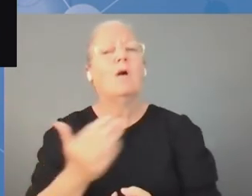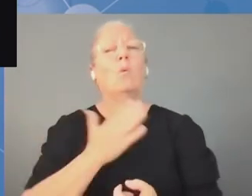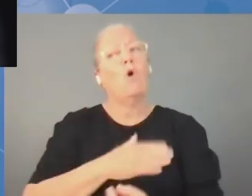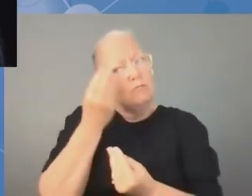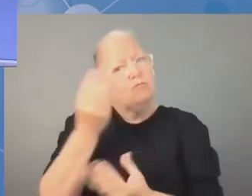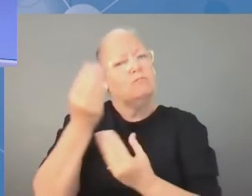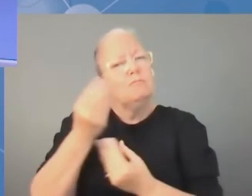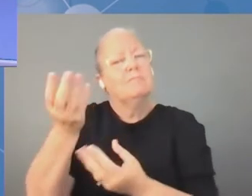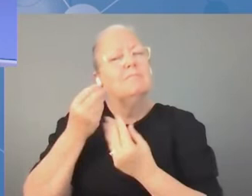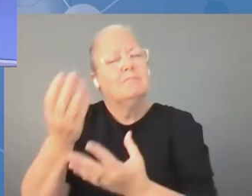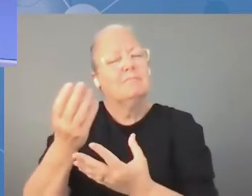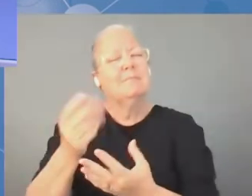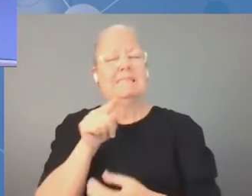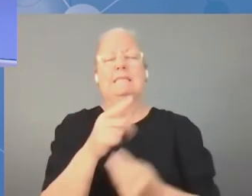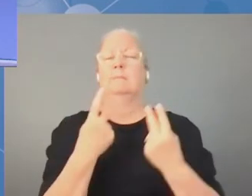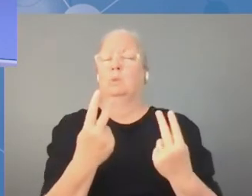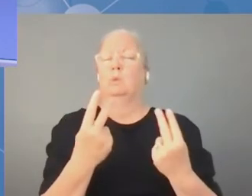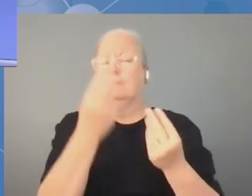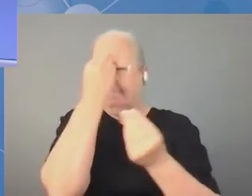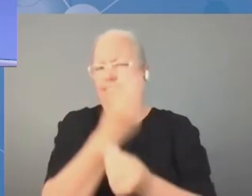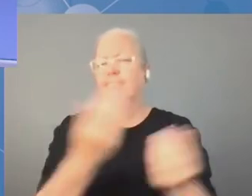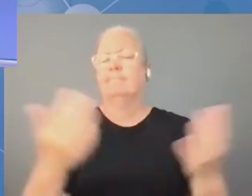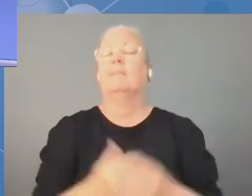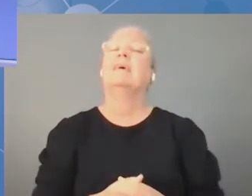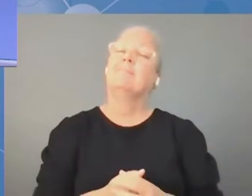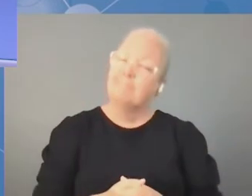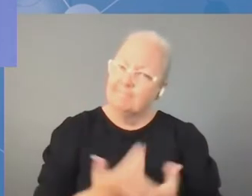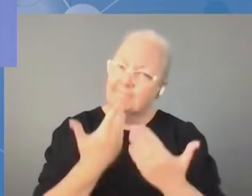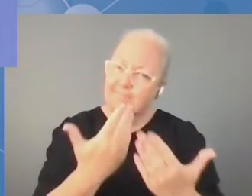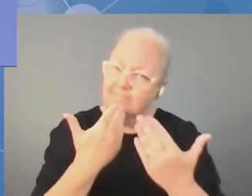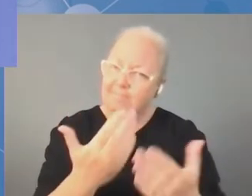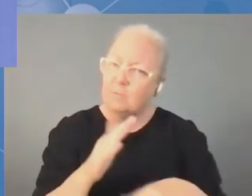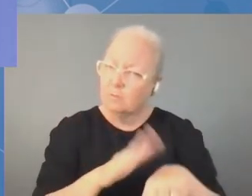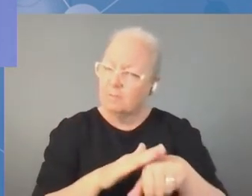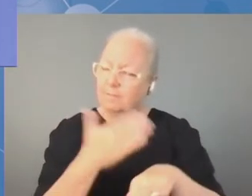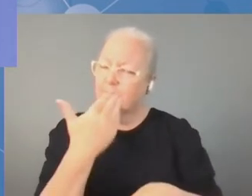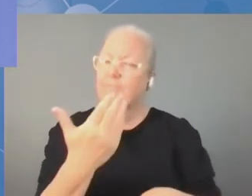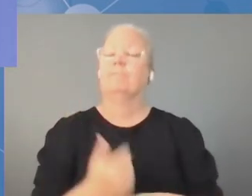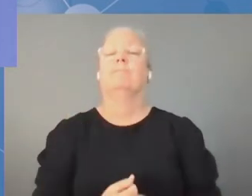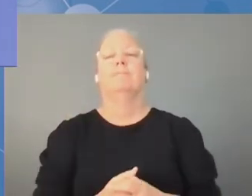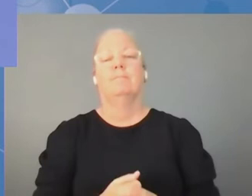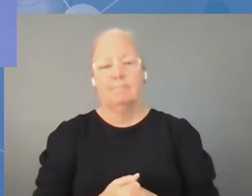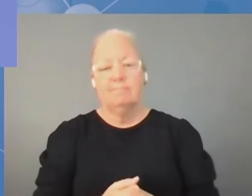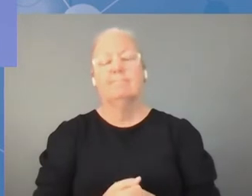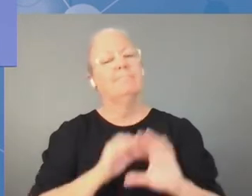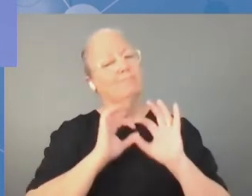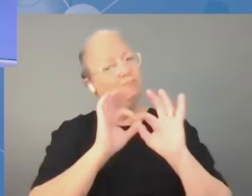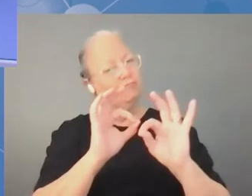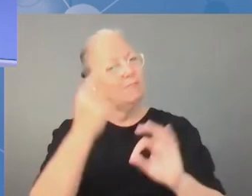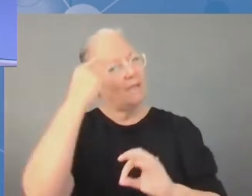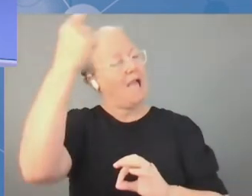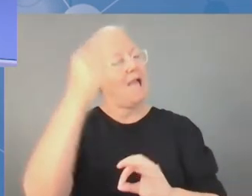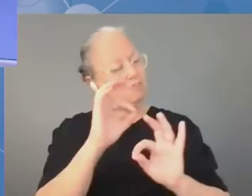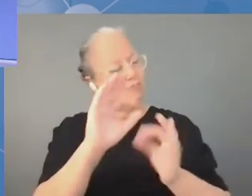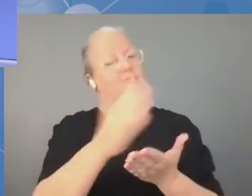gdzie można byłoby uzyskać lepszą informację na temat parlamentarzystów reprezentujących miejscowe społeczności. Dziękuję. To bardzo słuszna